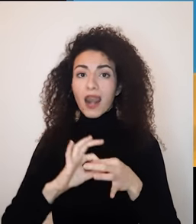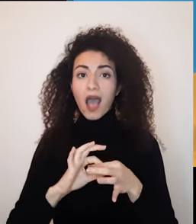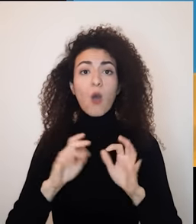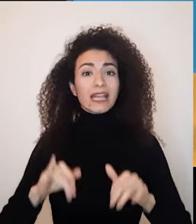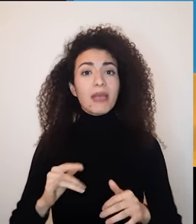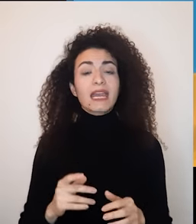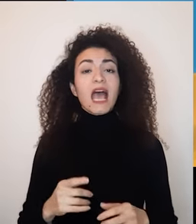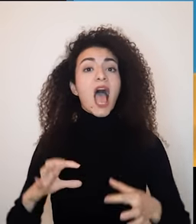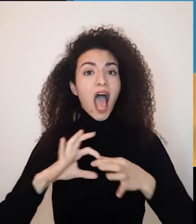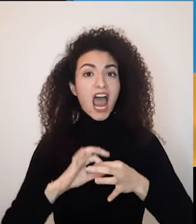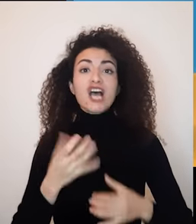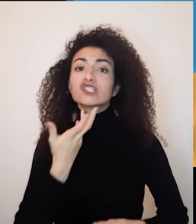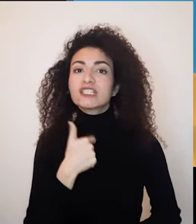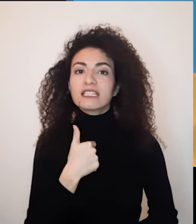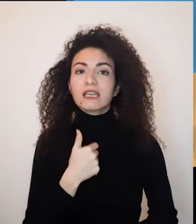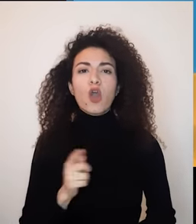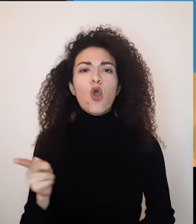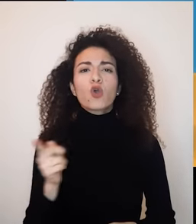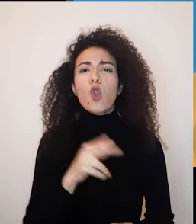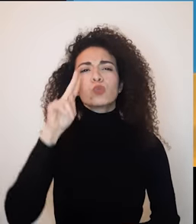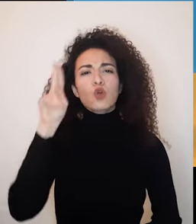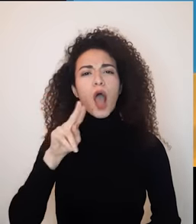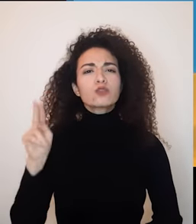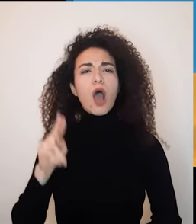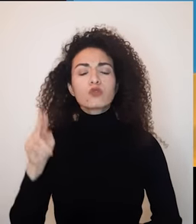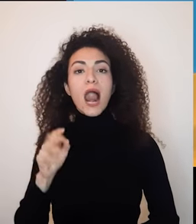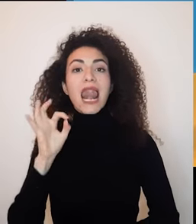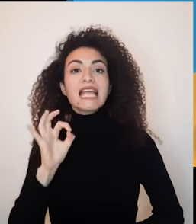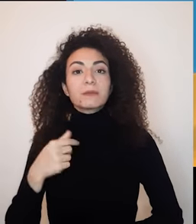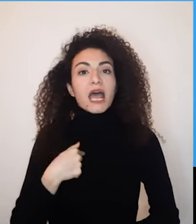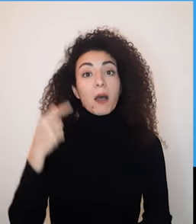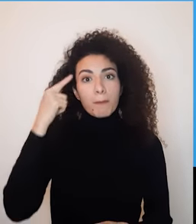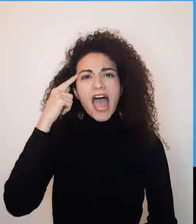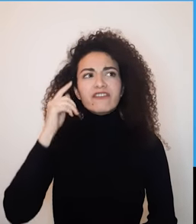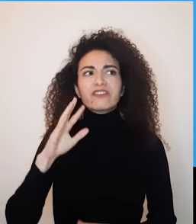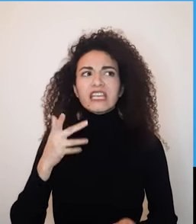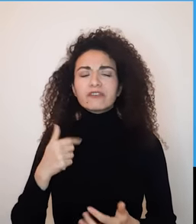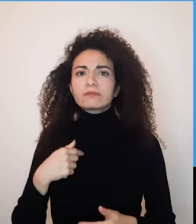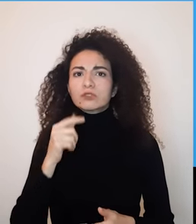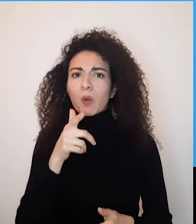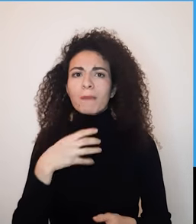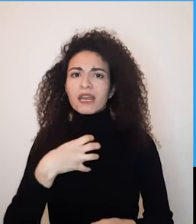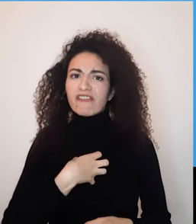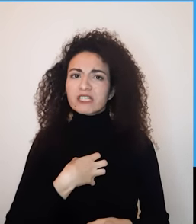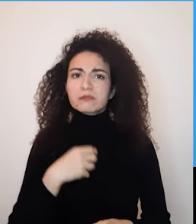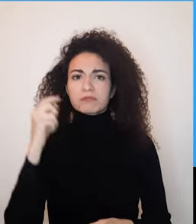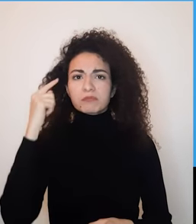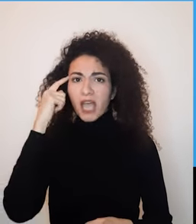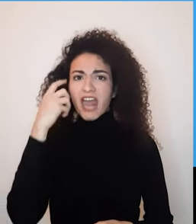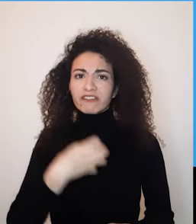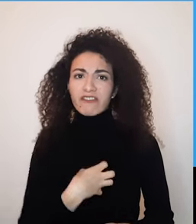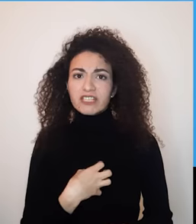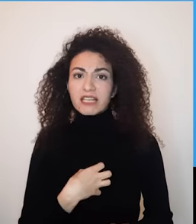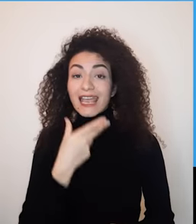الجنسية؟ كل هاي الأسئلة وغيرها لابد من أن يكون عندي تصور حولها أو أقله بداية أجوبة